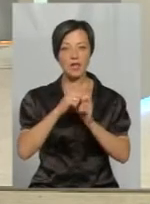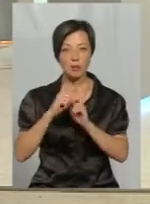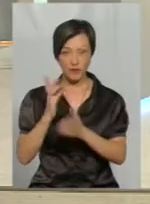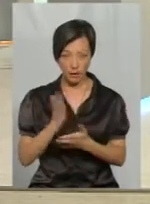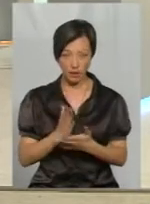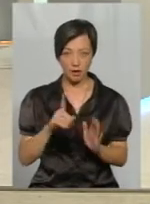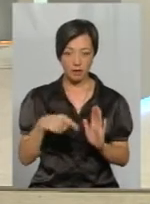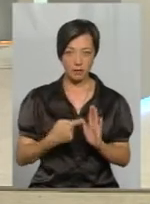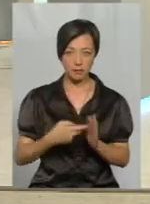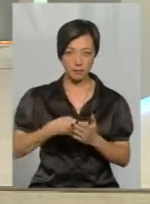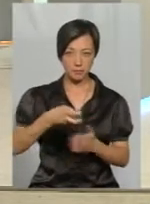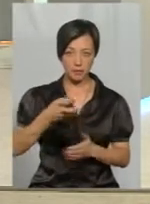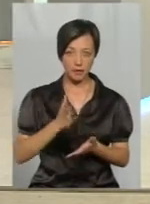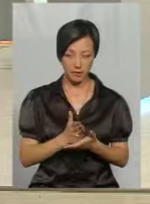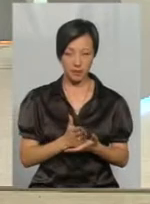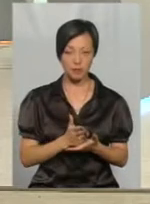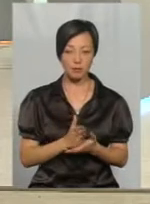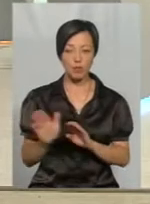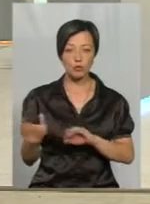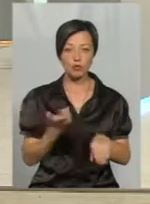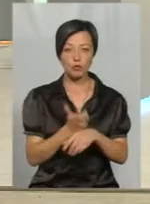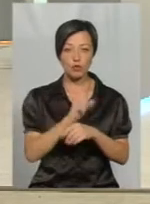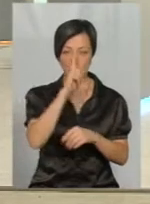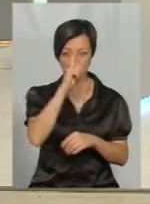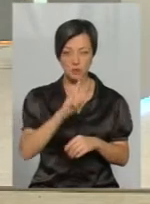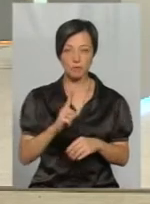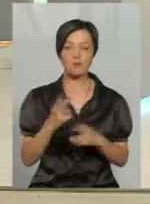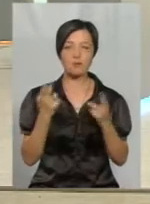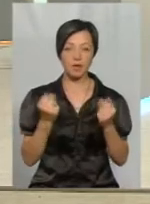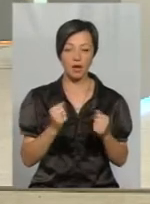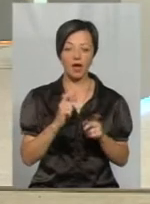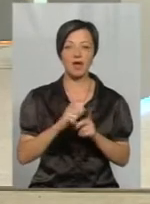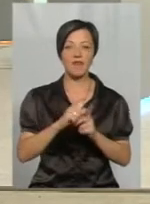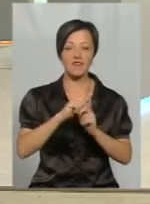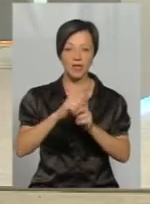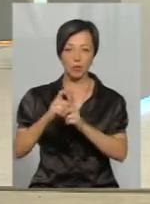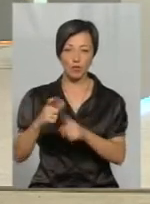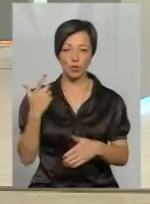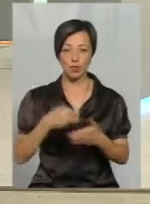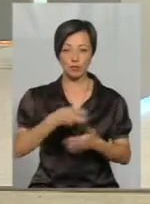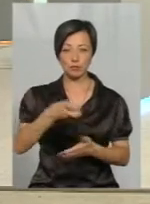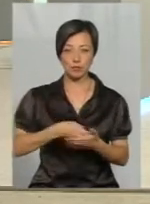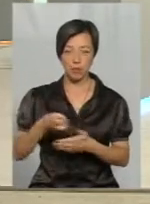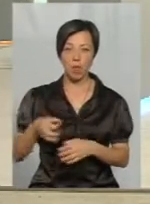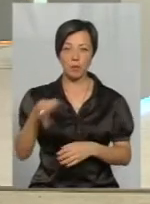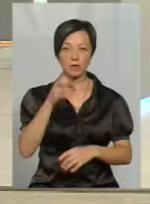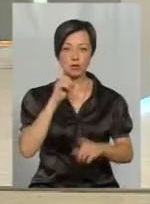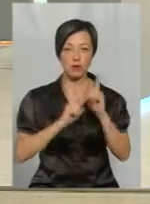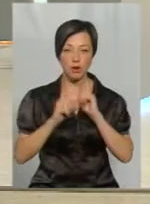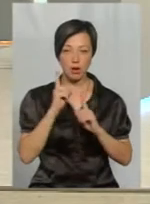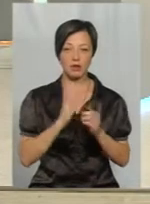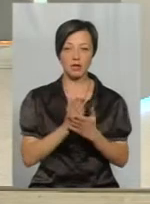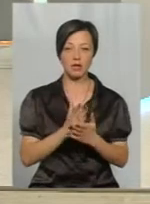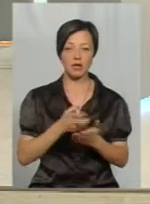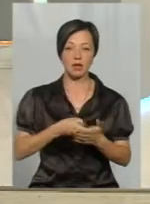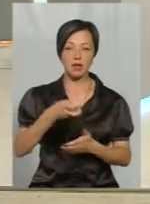Василю? Бо вже минуло більше місяця. Так, відповіді понадходили. в обласну раду є